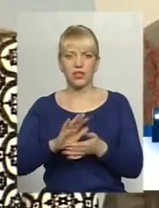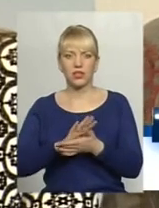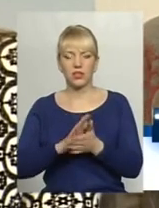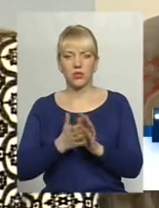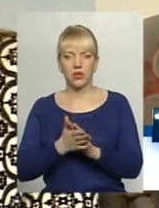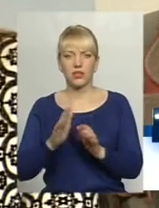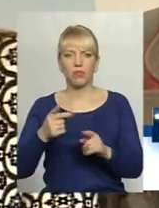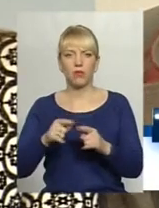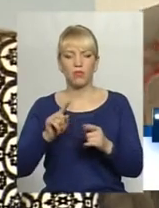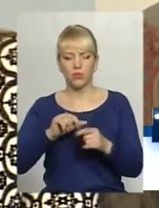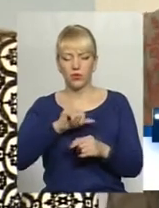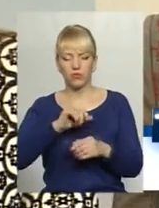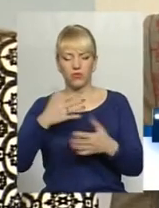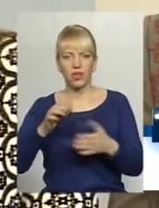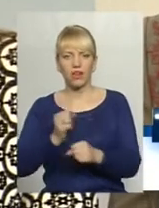сама дія насильства,